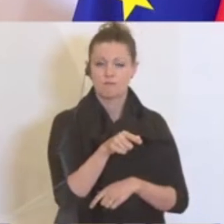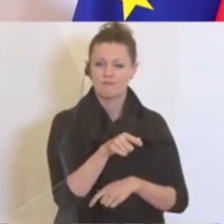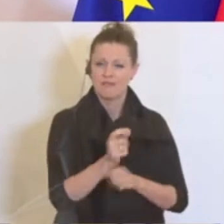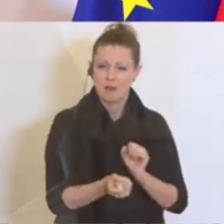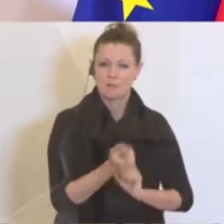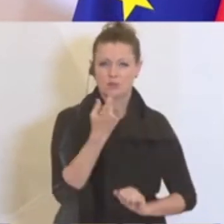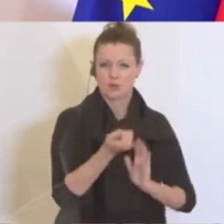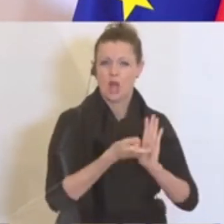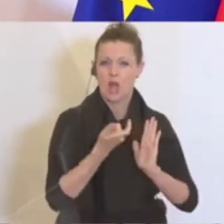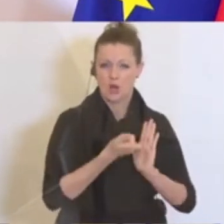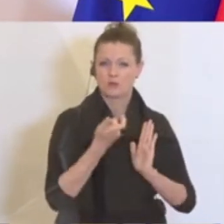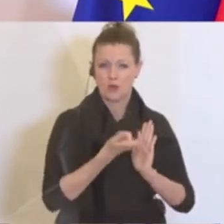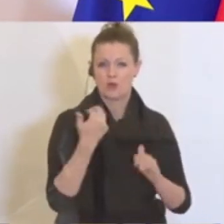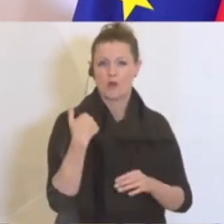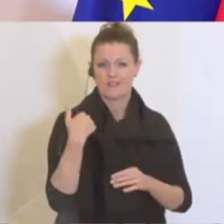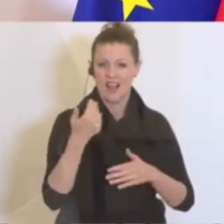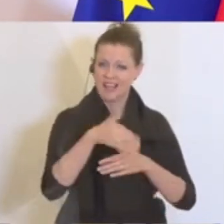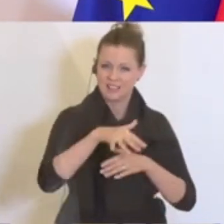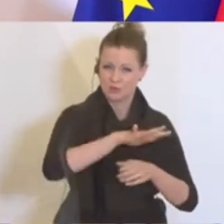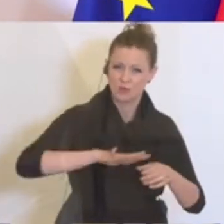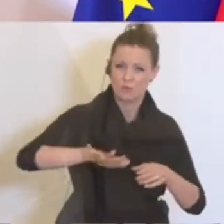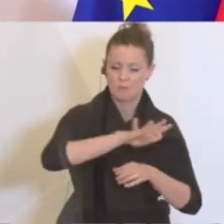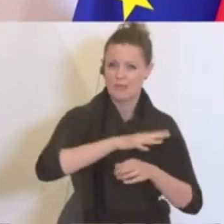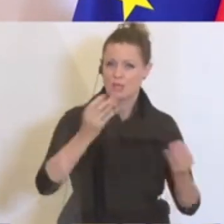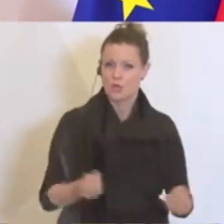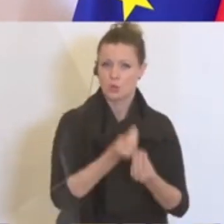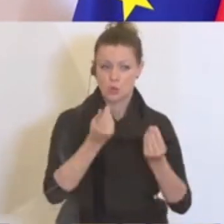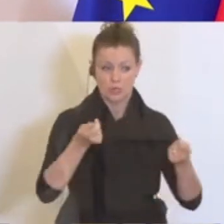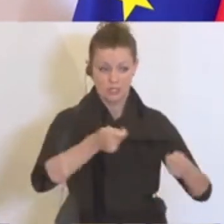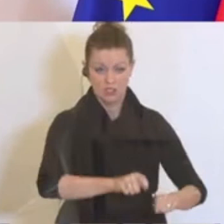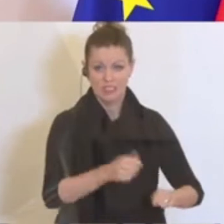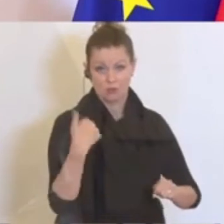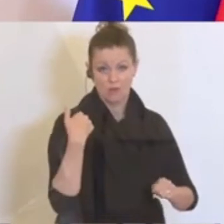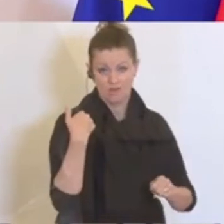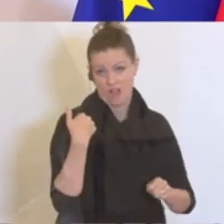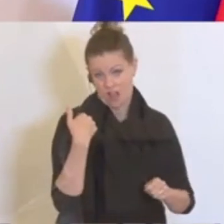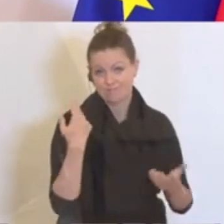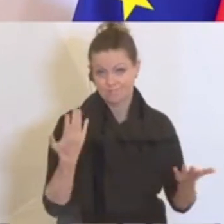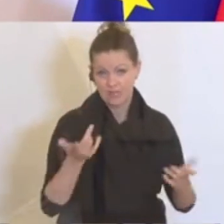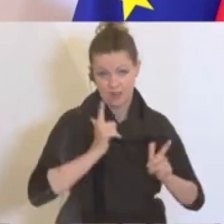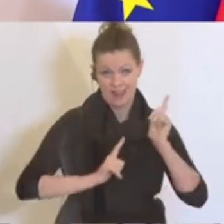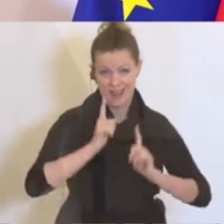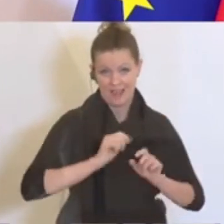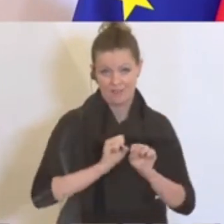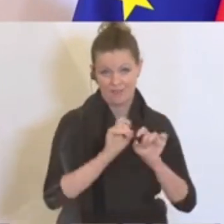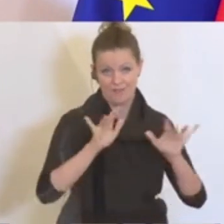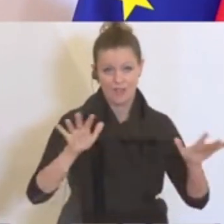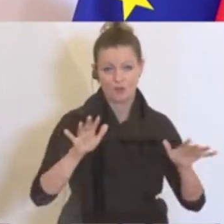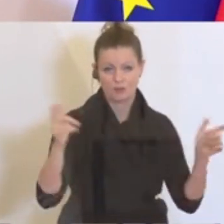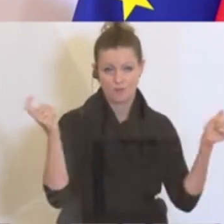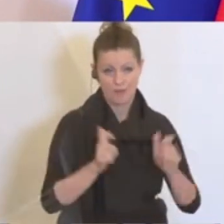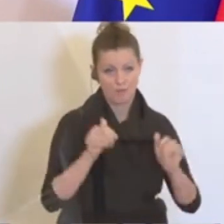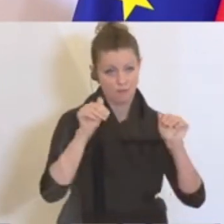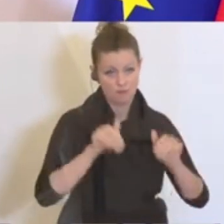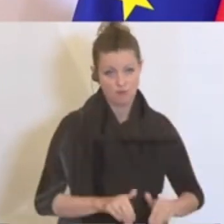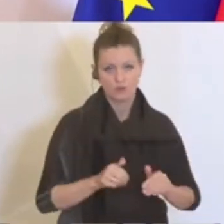besondere Herausforderung bei der Gastronomie, nicht nur aufgrund der Schließungen, die vorgenommen werden mussten, um die Eindämmung des Virus zu